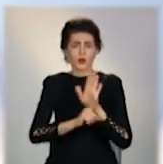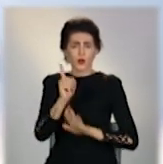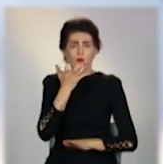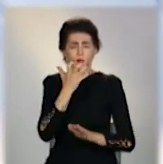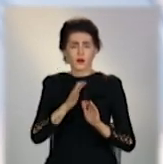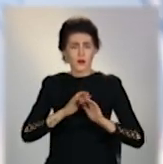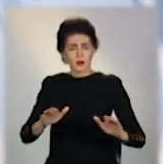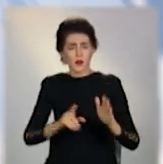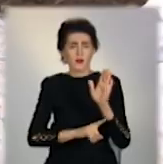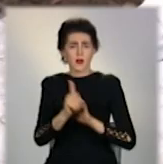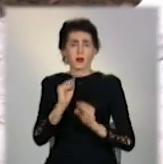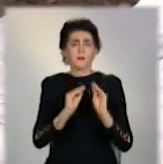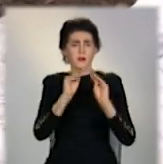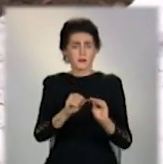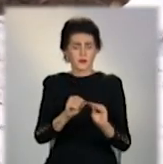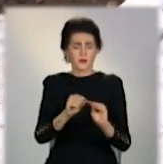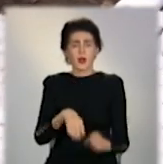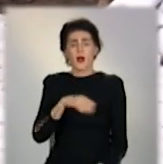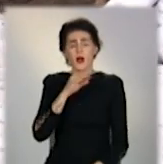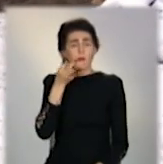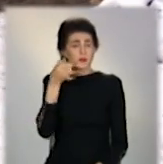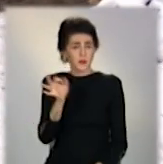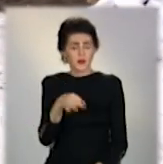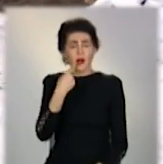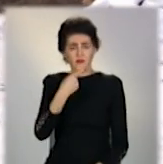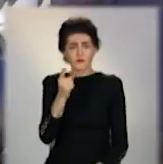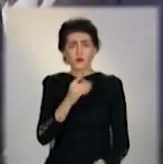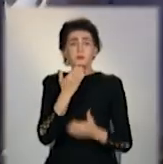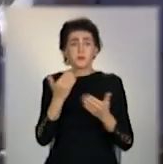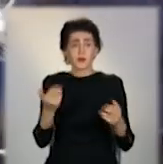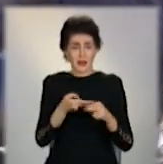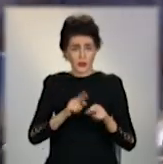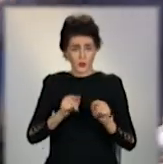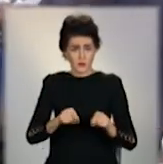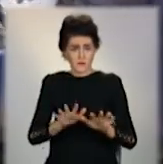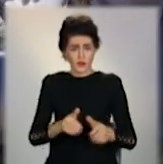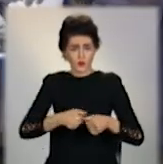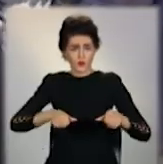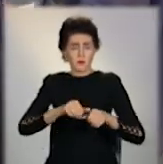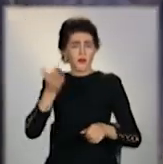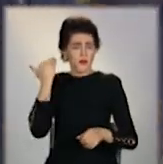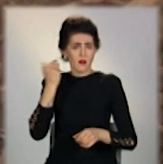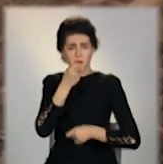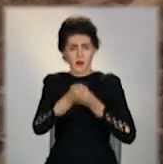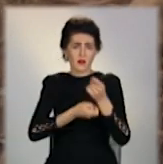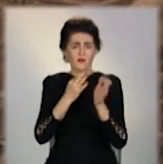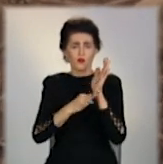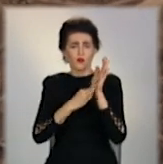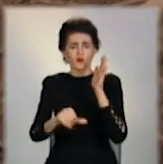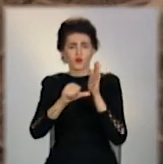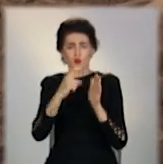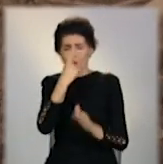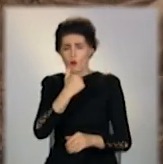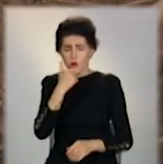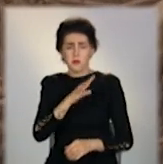подан. Спеціалісти зазначають, востаннє цю ділянку теплотраси капітально ремонтували у 86-му